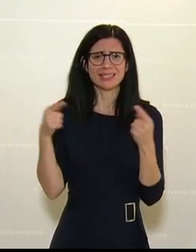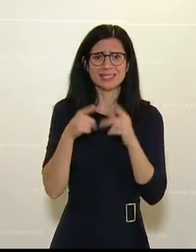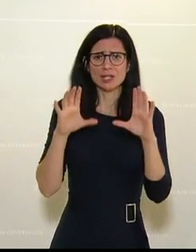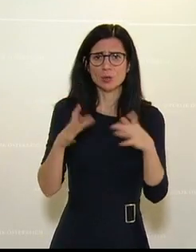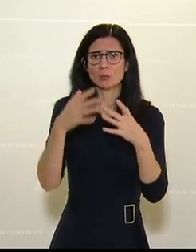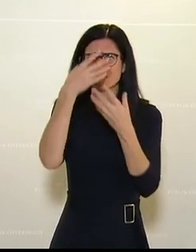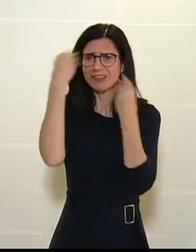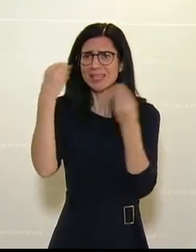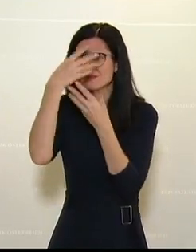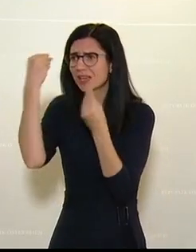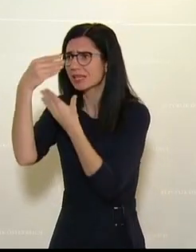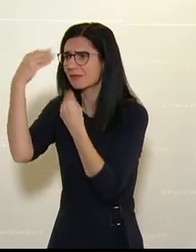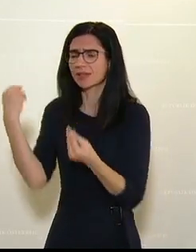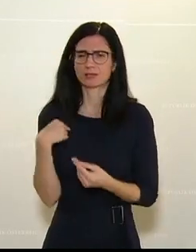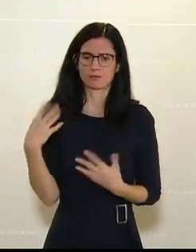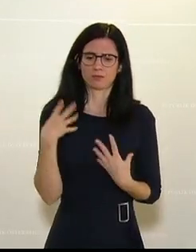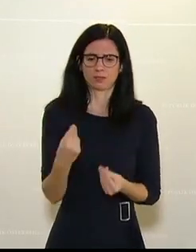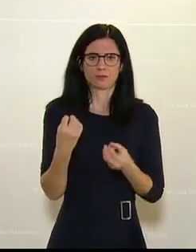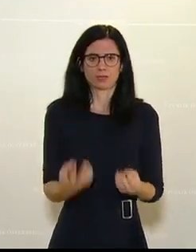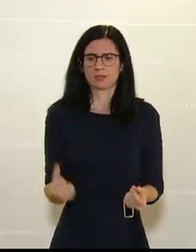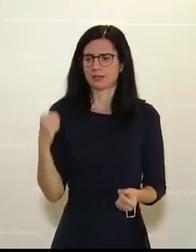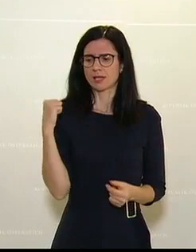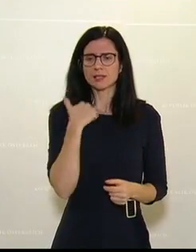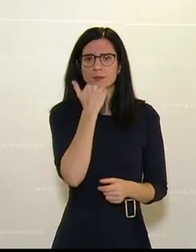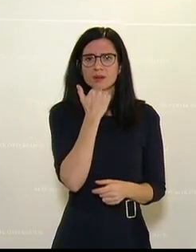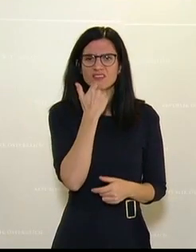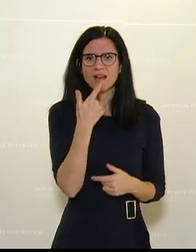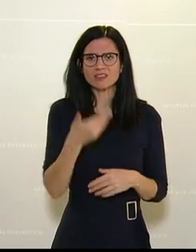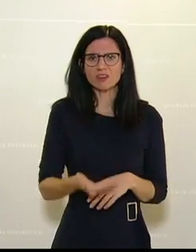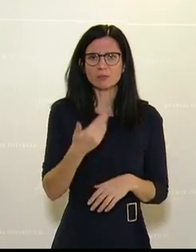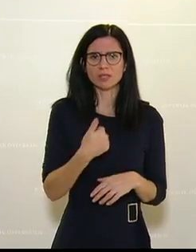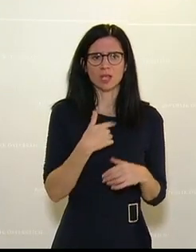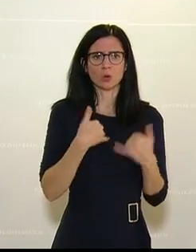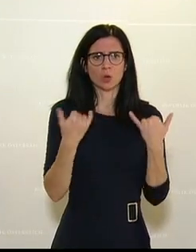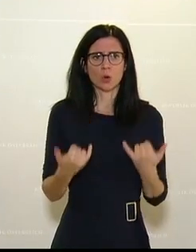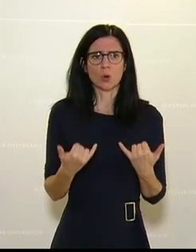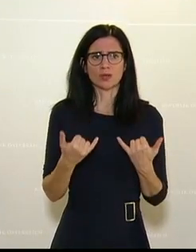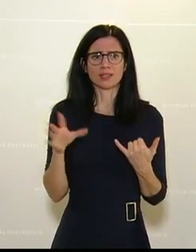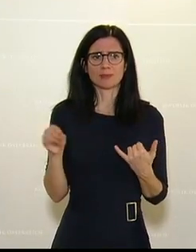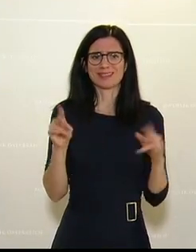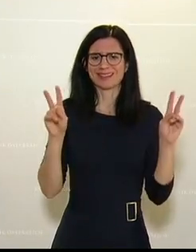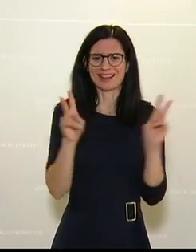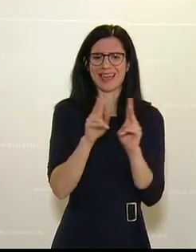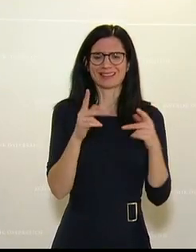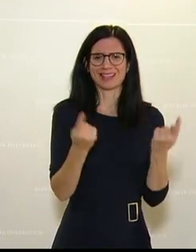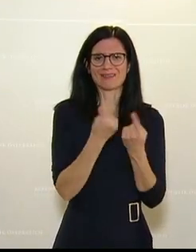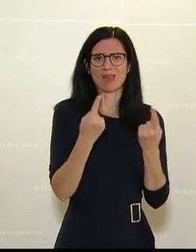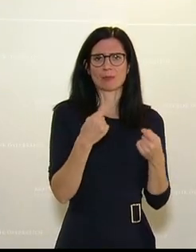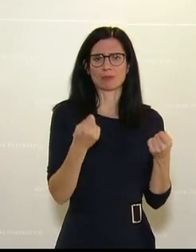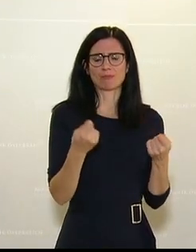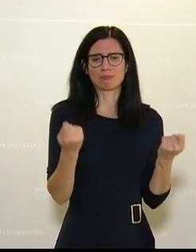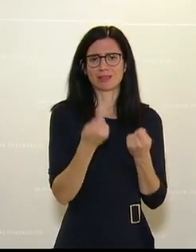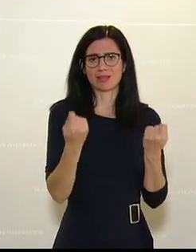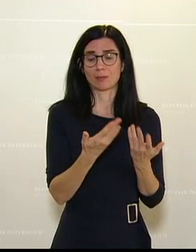vergessen wurden. Und das passiert immer wieder. Gestern habe ich mich mit den Privatvermietern beschäftigt und heute geht es mit den kleinen Gewerbebetrieben